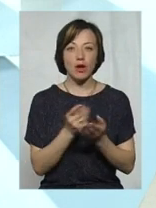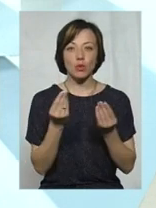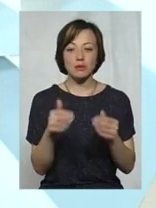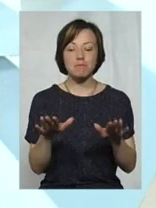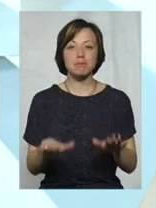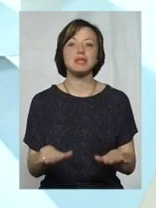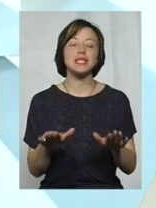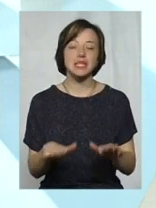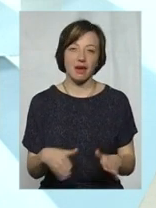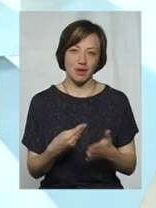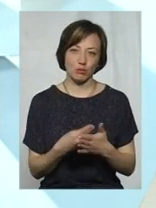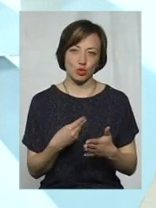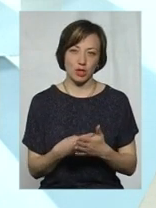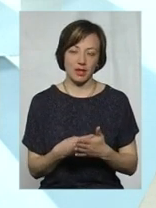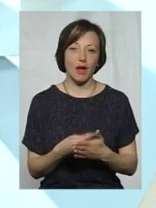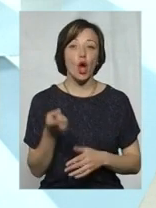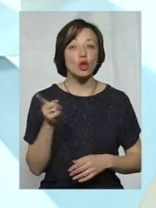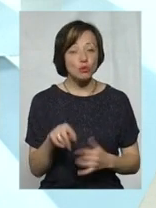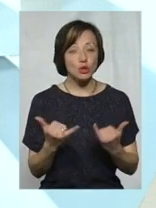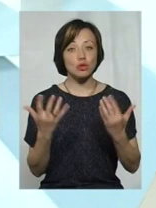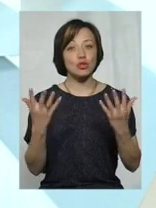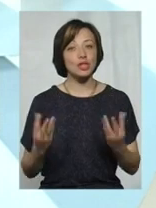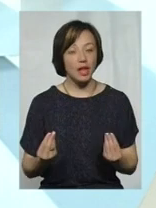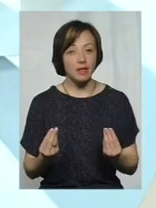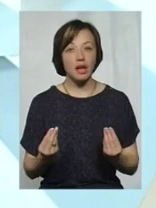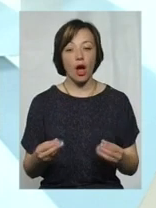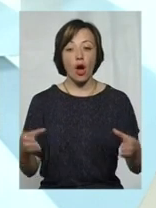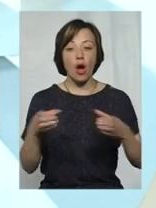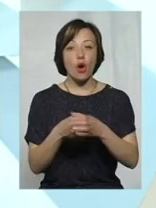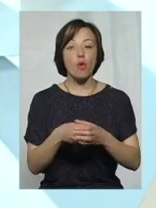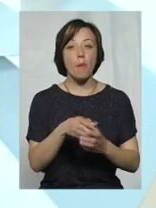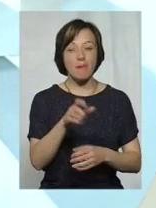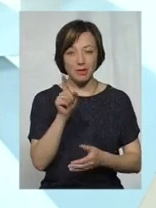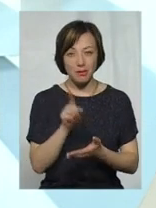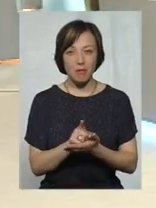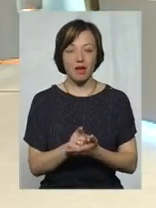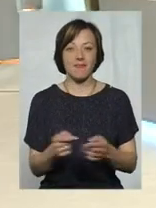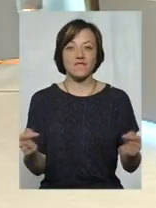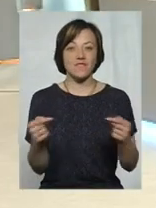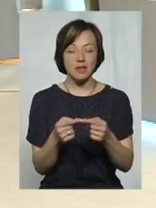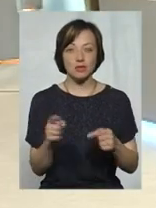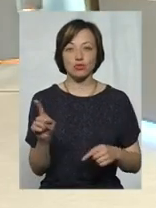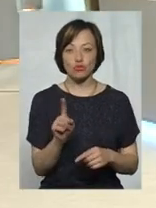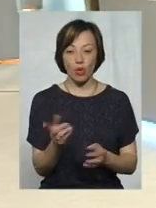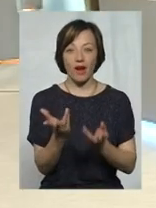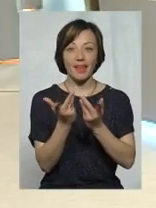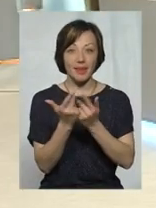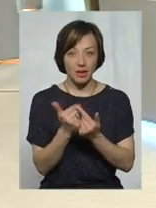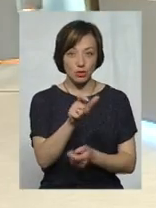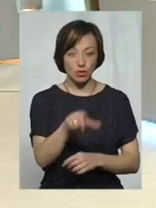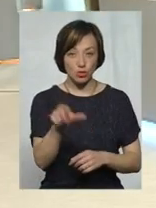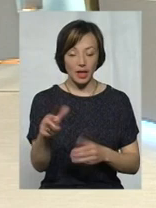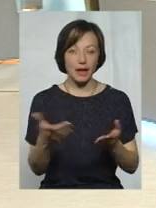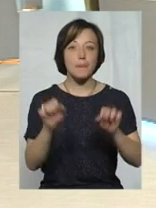місцевих бюджетів. Тому на сьогоднішній день громада має визначитися, що кількість таких осіб,